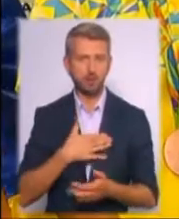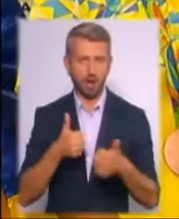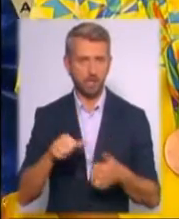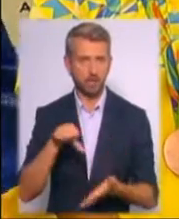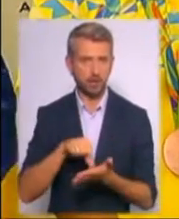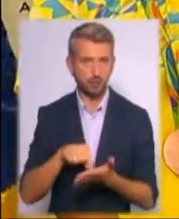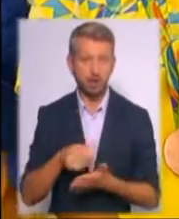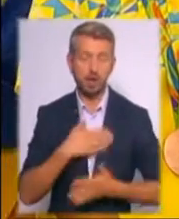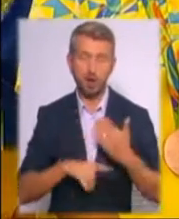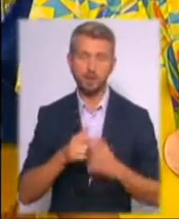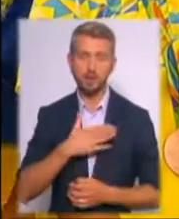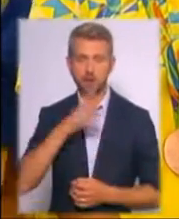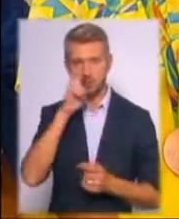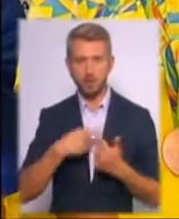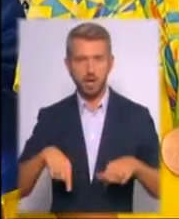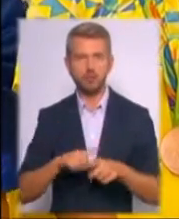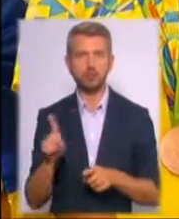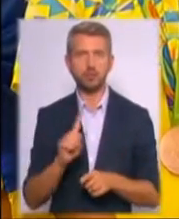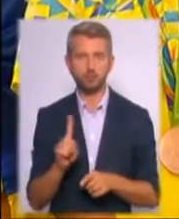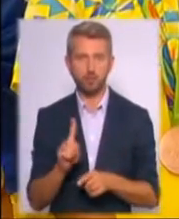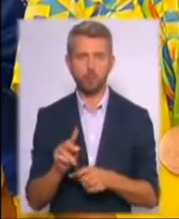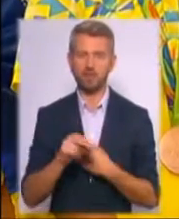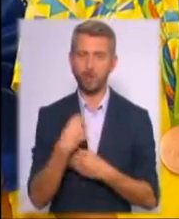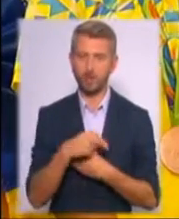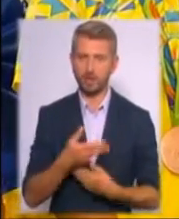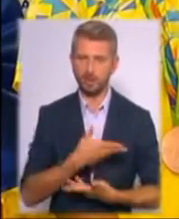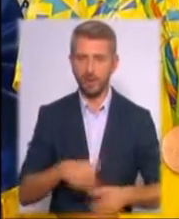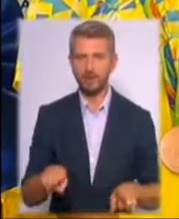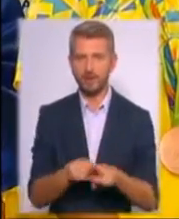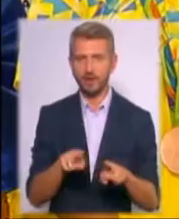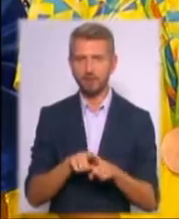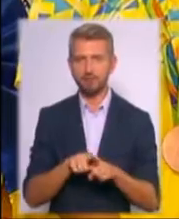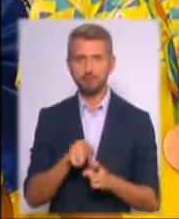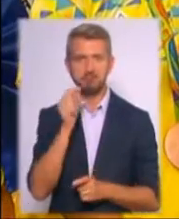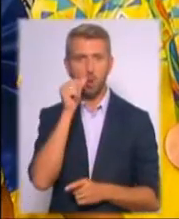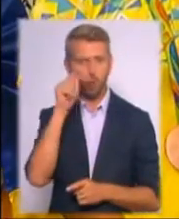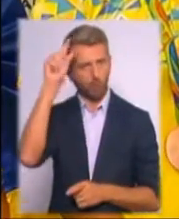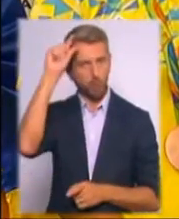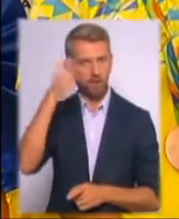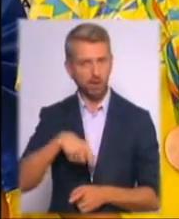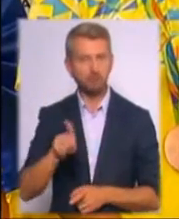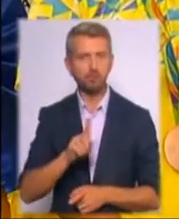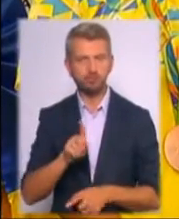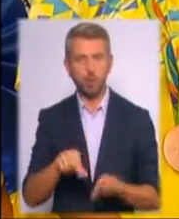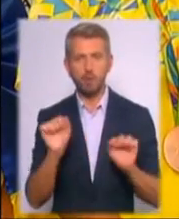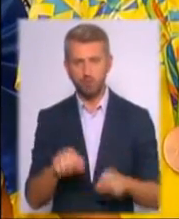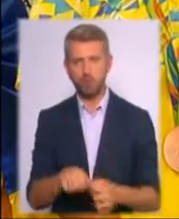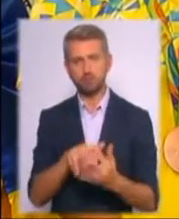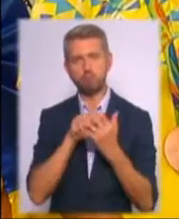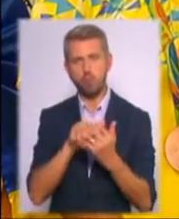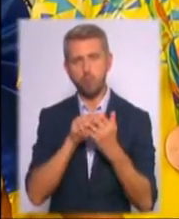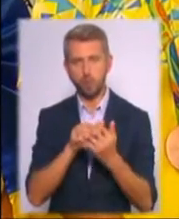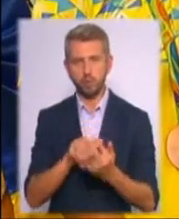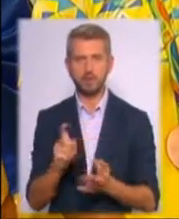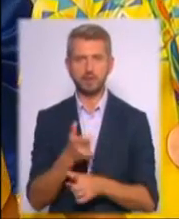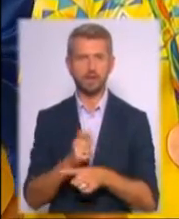Радість за нашу країну, що виховало в нас таких козаків, що можемо поборотися з